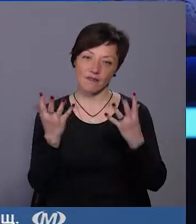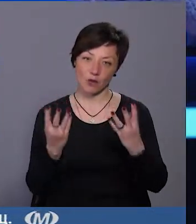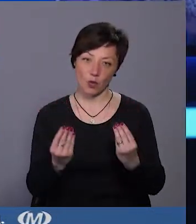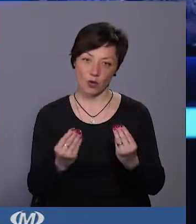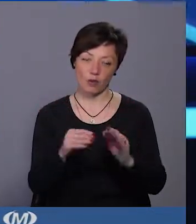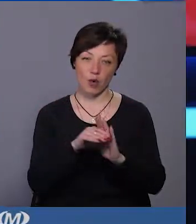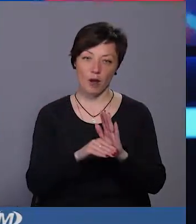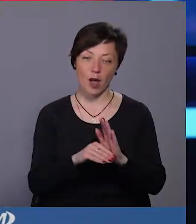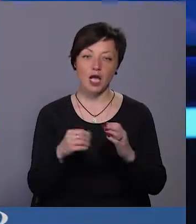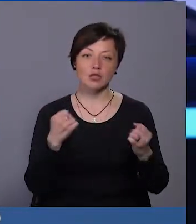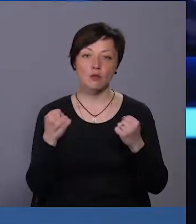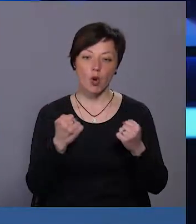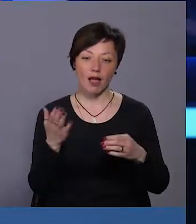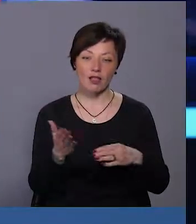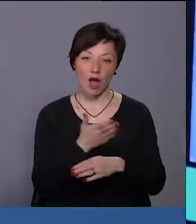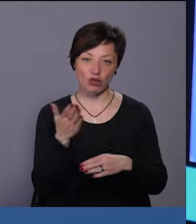програмі «Спортдайчест».